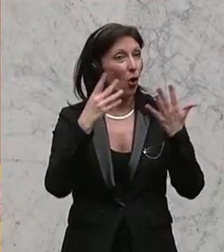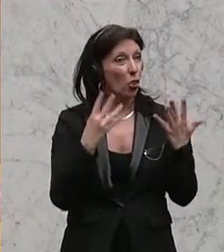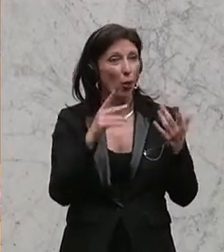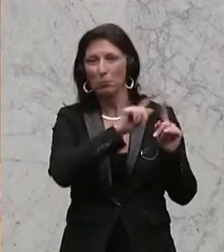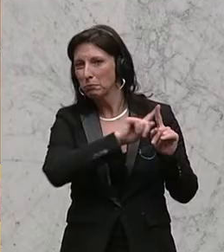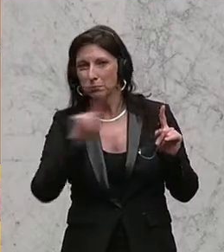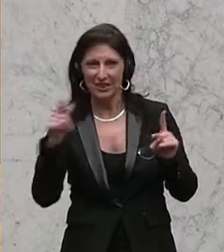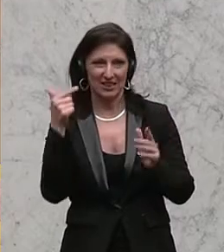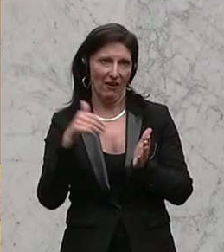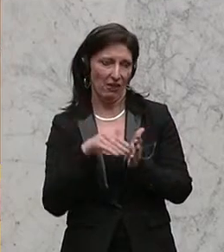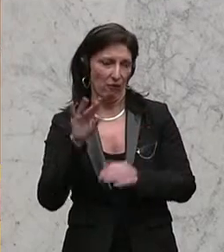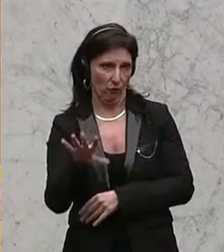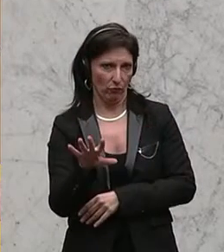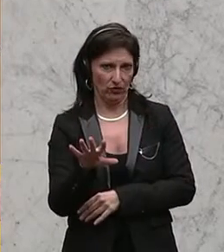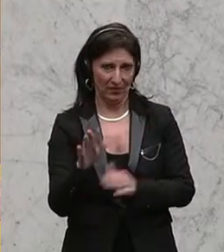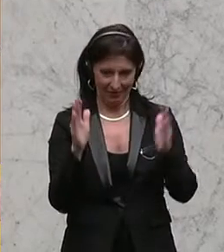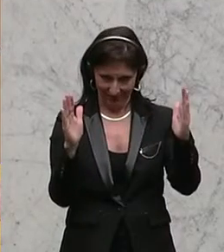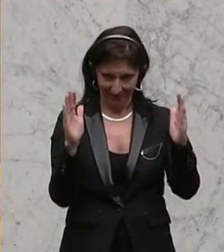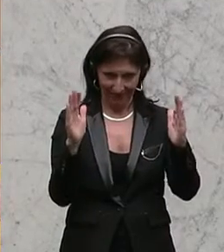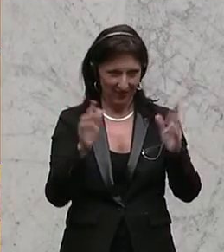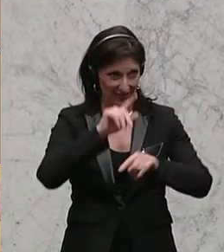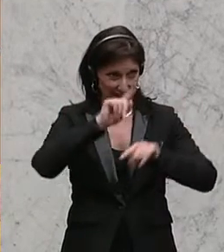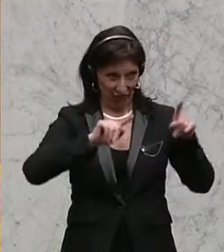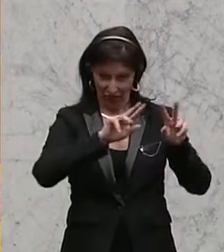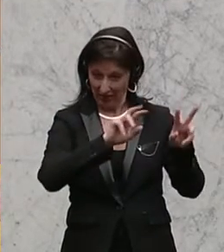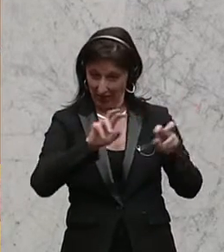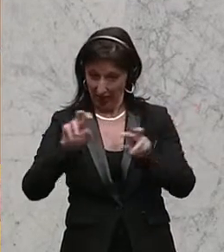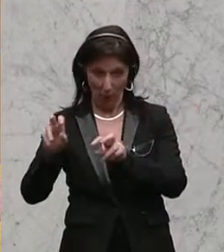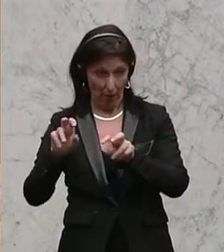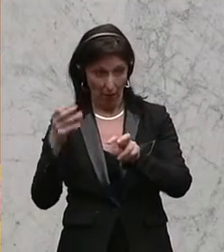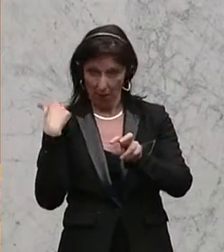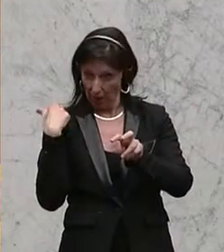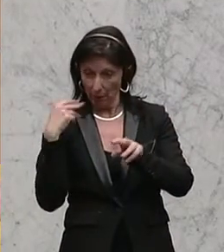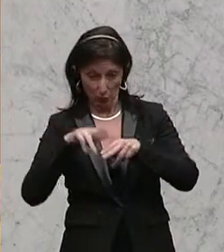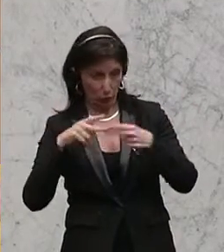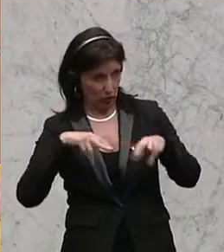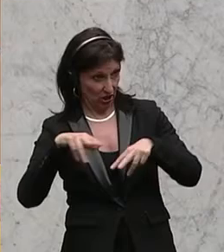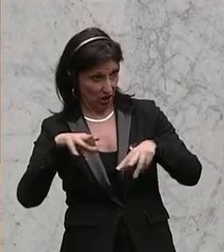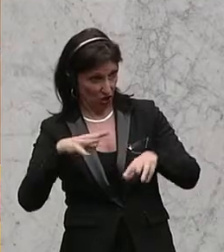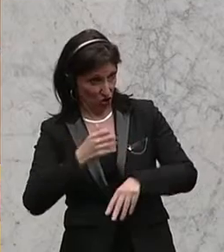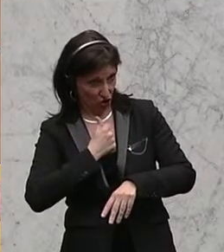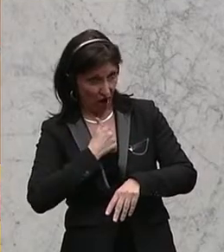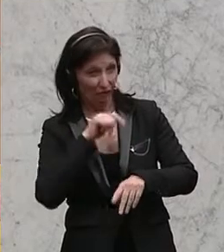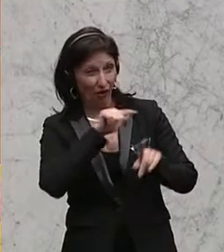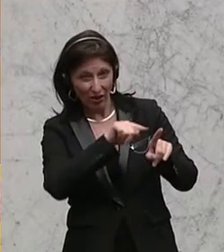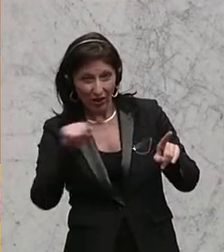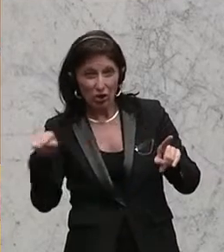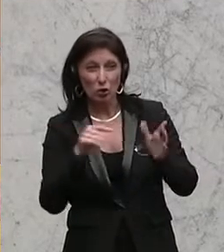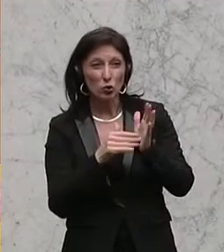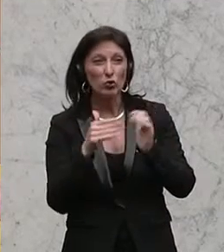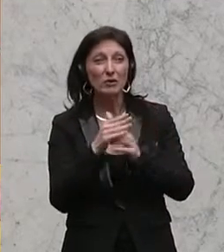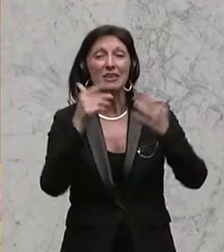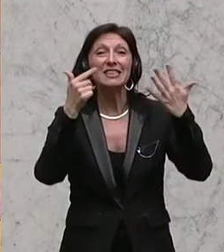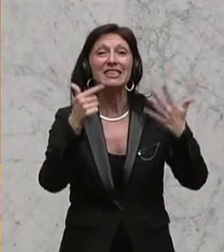2015 allein aus diesen Titeln heraus, was die Bundesregierung geschafft hat, eine Einsparung in diesem System von 7